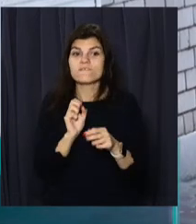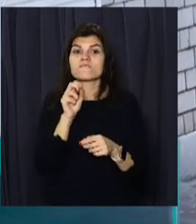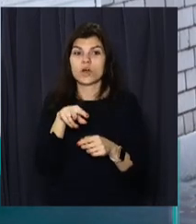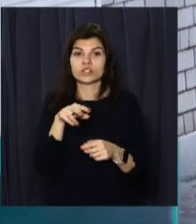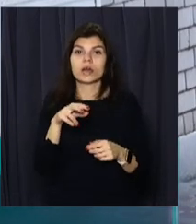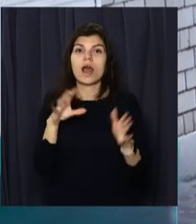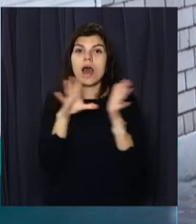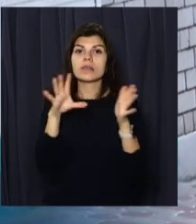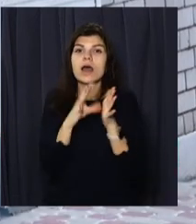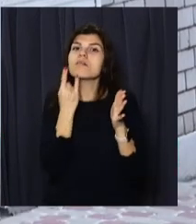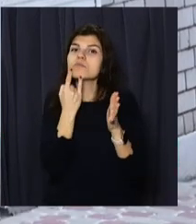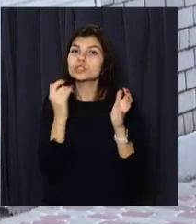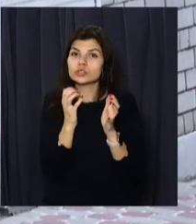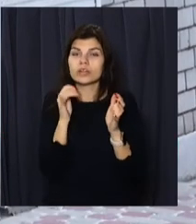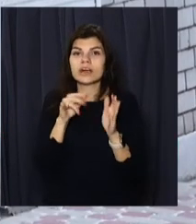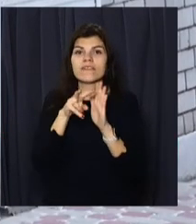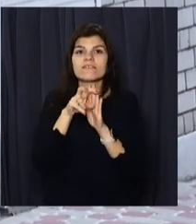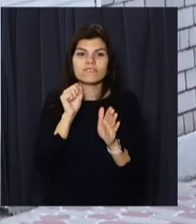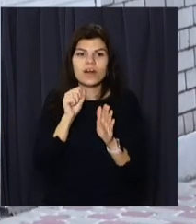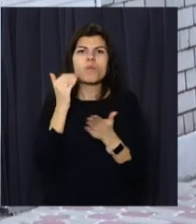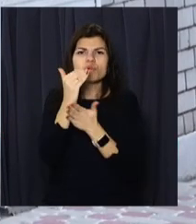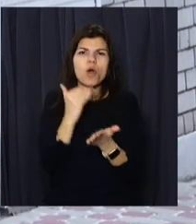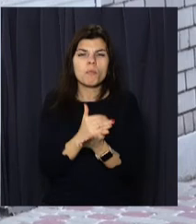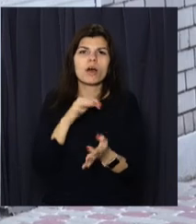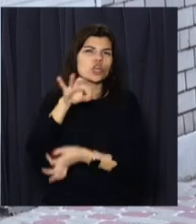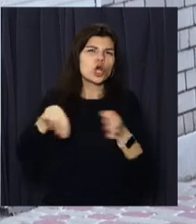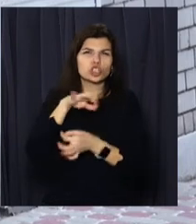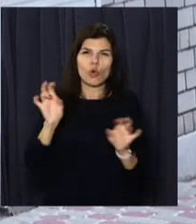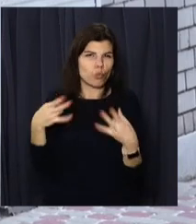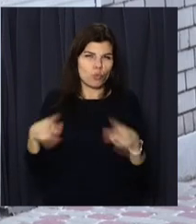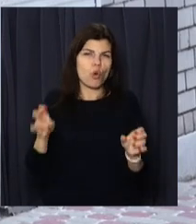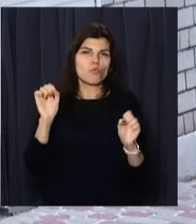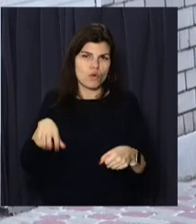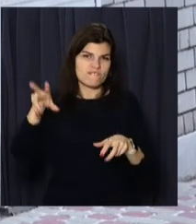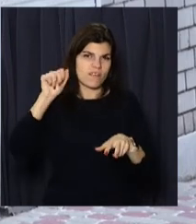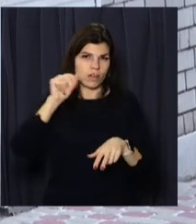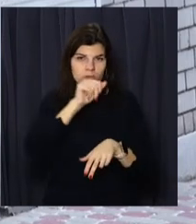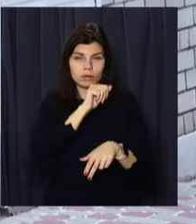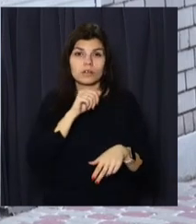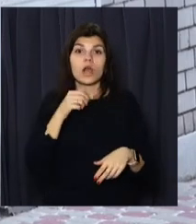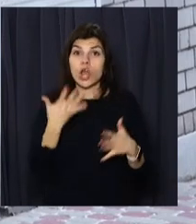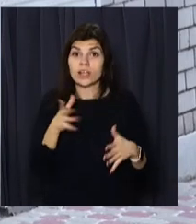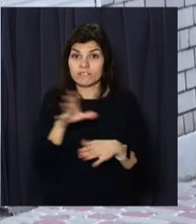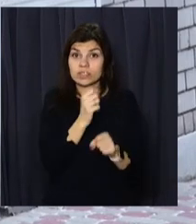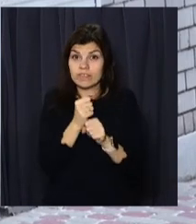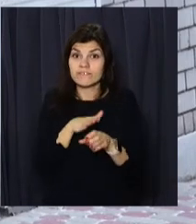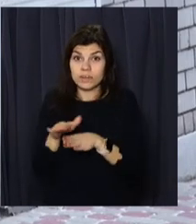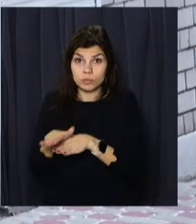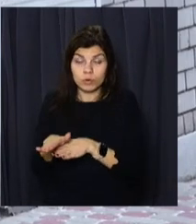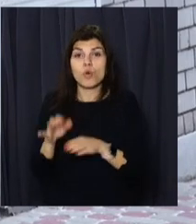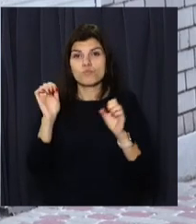режим енергозбереження та вимкнути всі програми, які працюють у фоновому режимі. І, можливо, якщо ви зробите все це, зможете